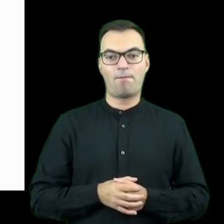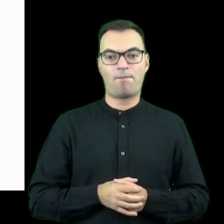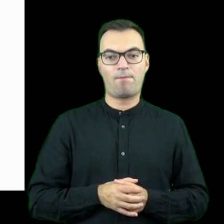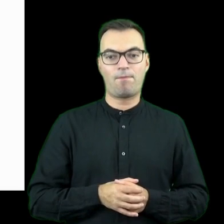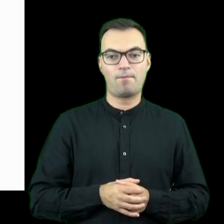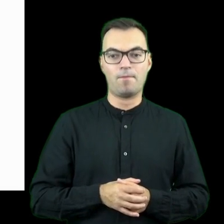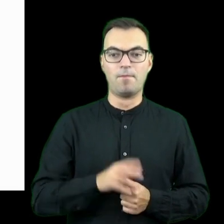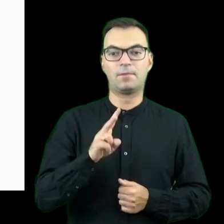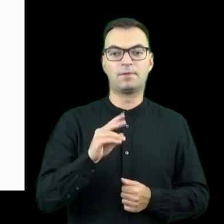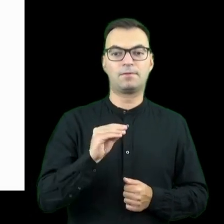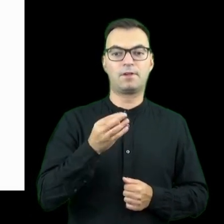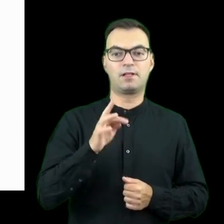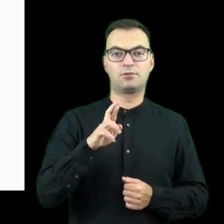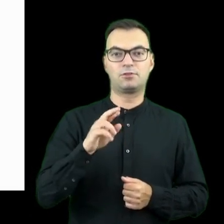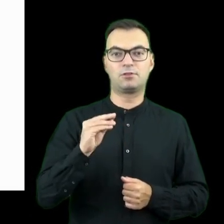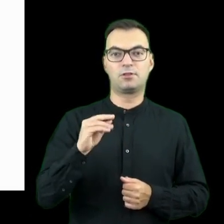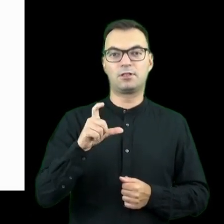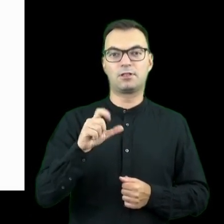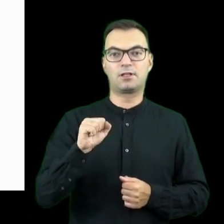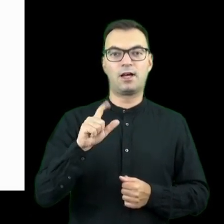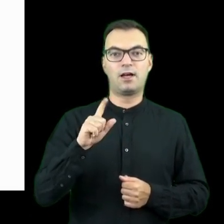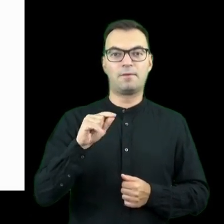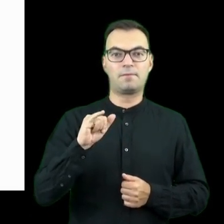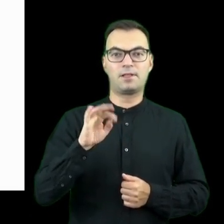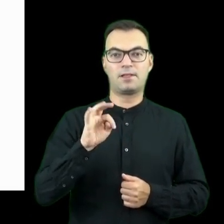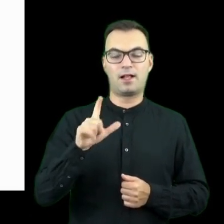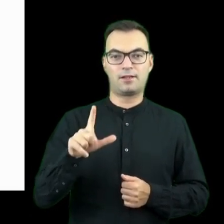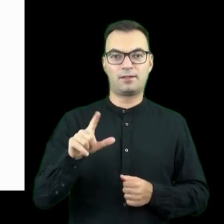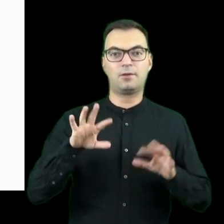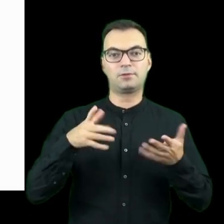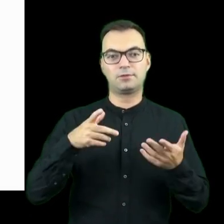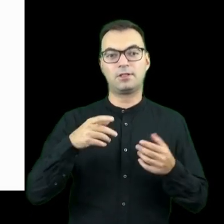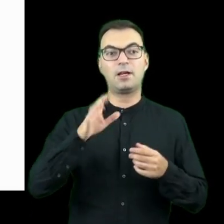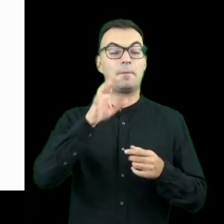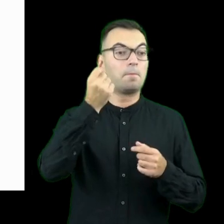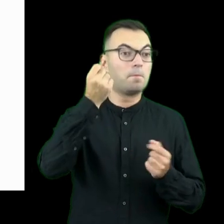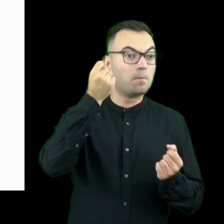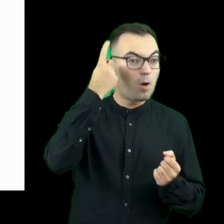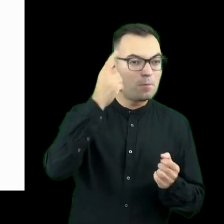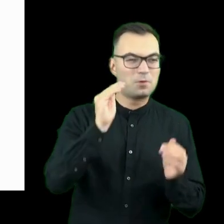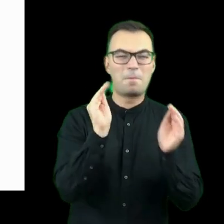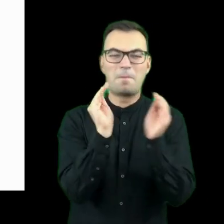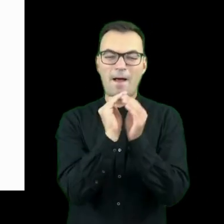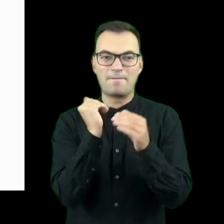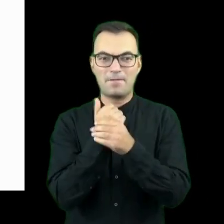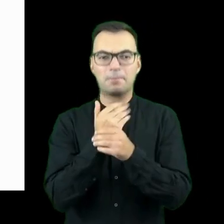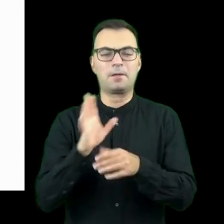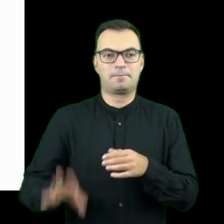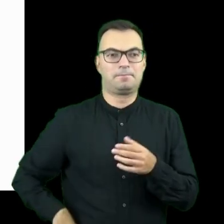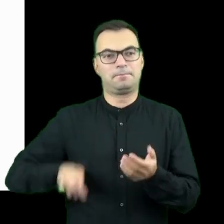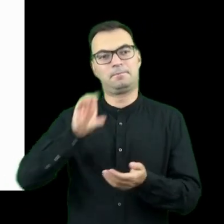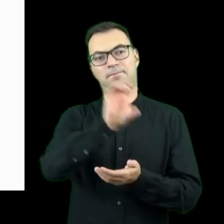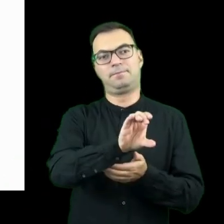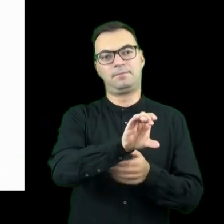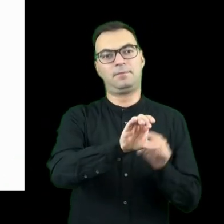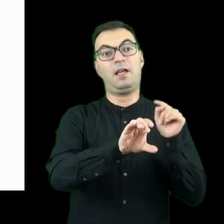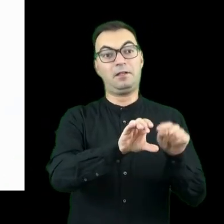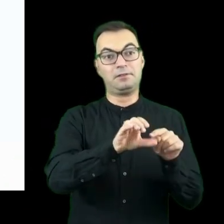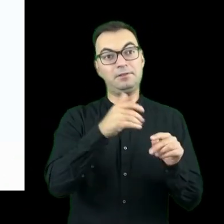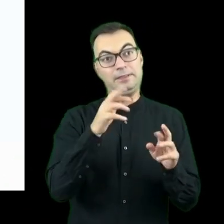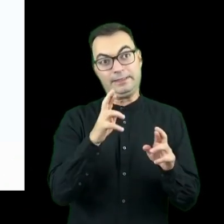venture kapitałowym, czyli takim, które inwestują w pomysły lub bardzo małe firmy z wiarą w to, że te firmy